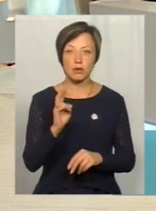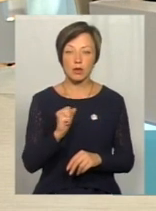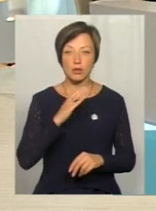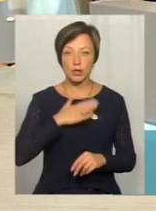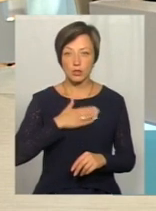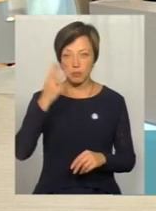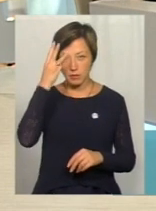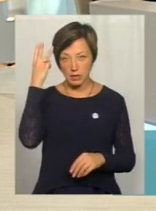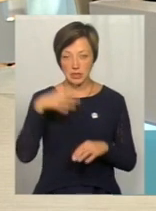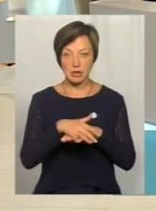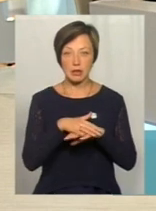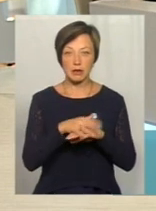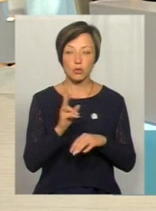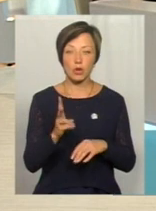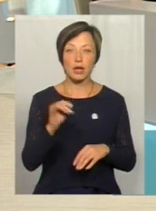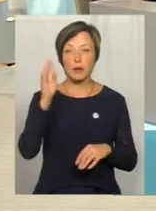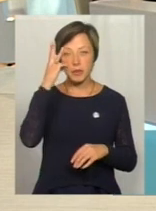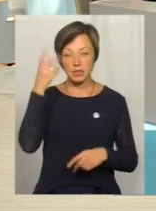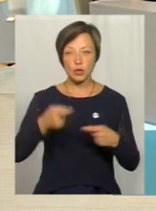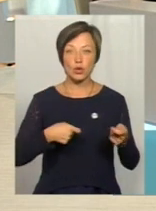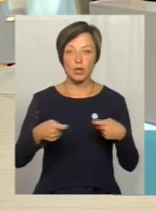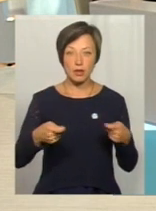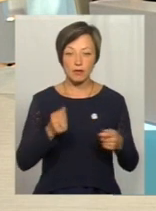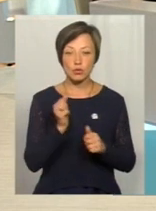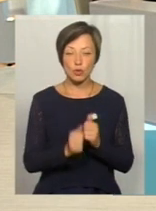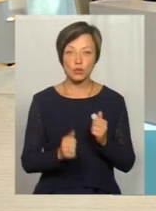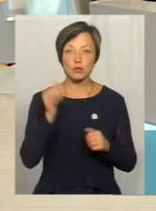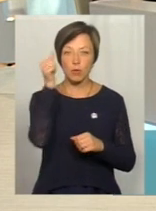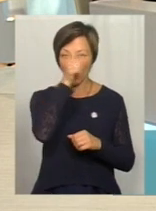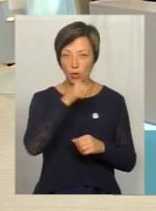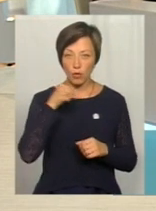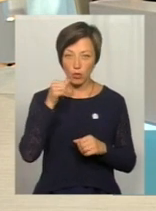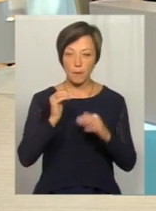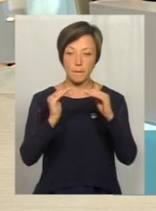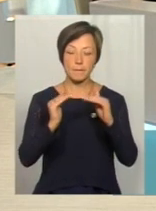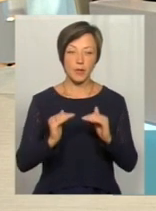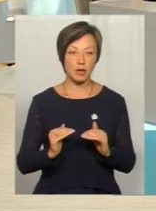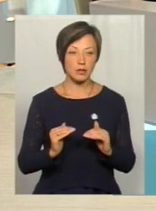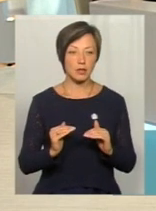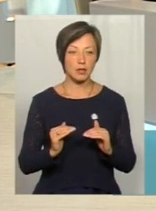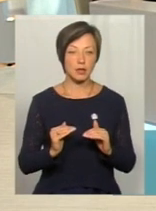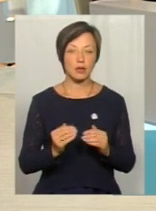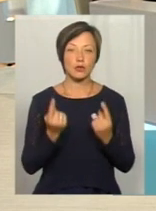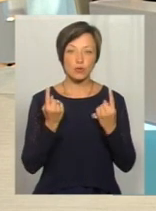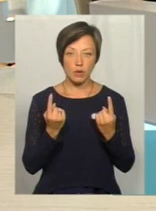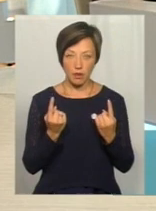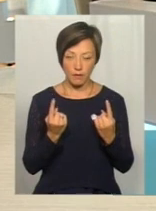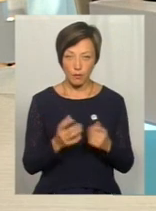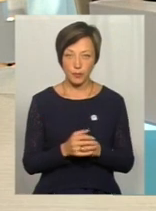хмельницький ринок. І хмельницька торгівля, вона з кожним годом падає суттєво.